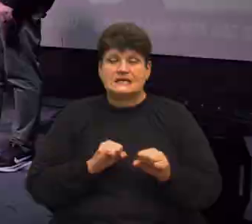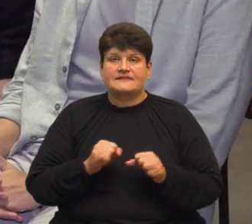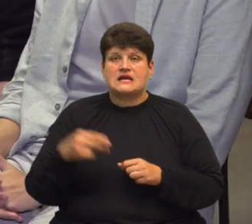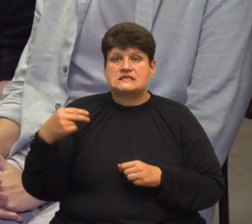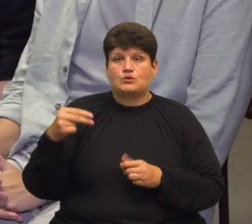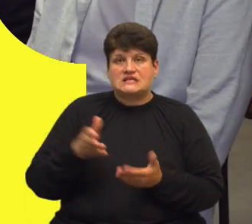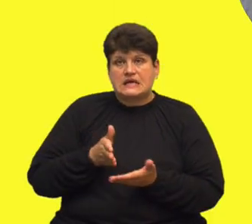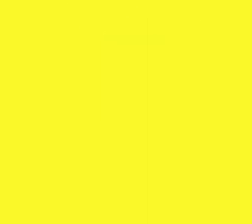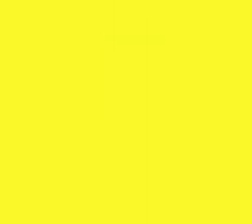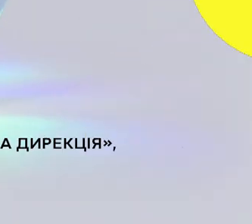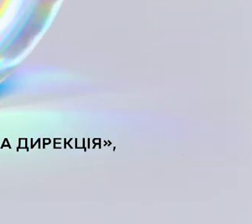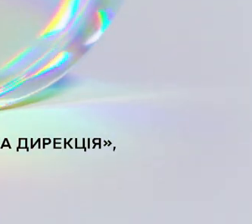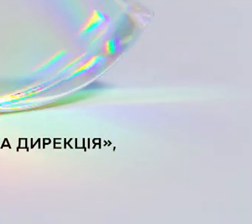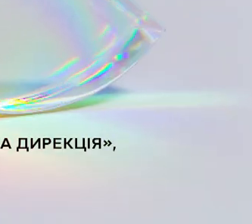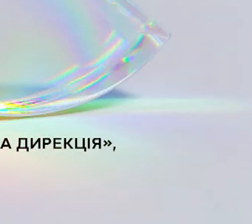напрямку.